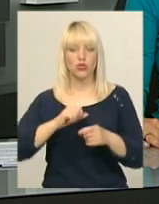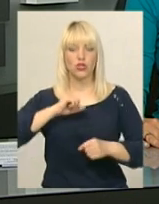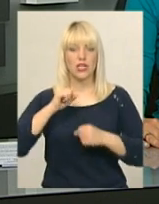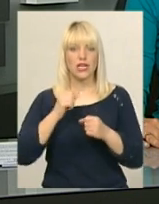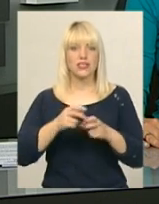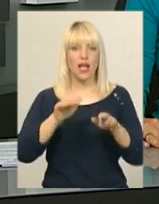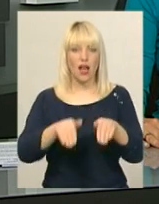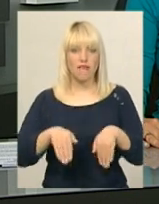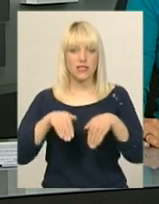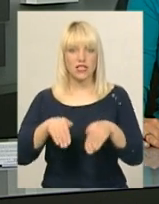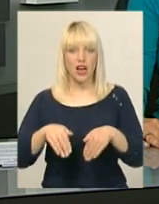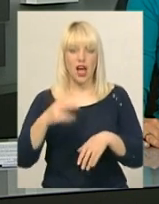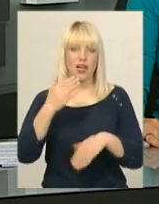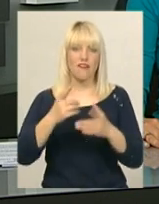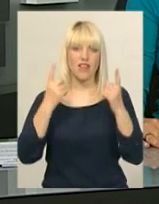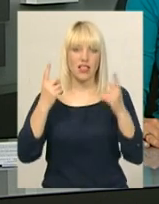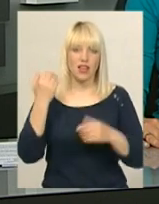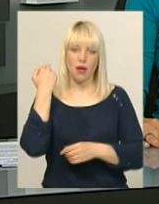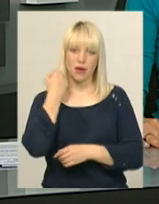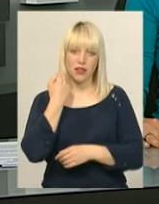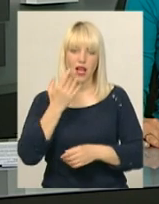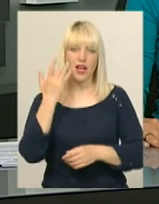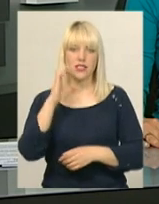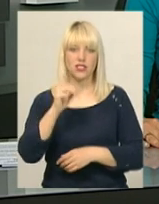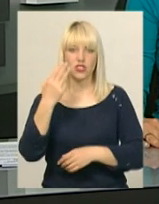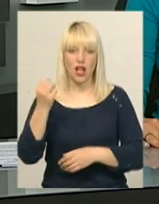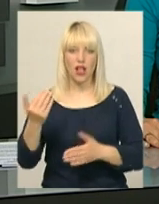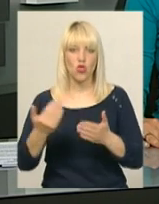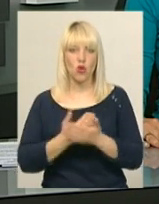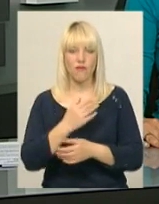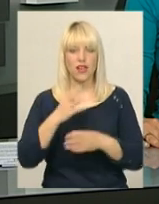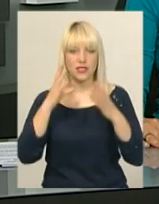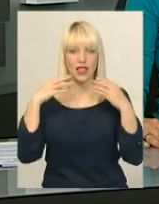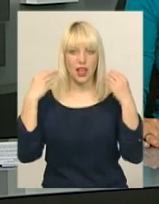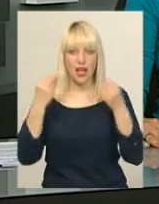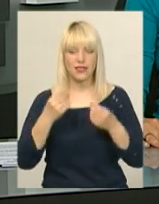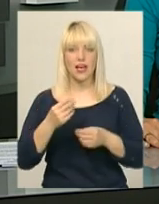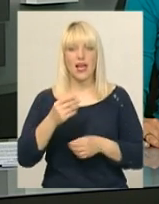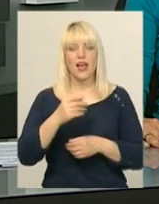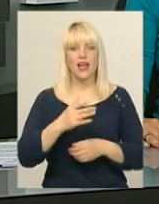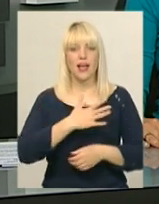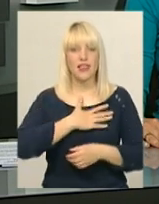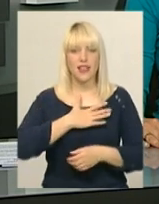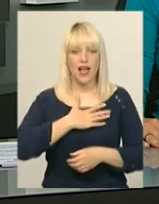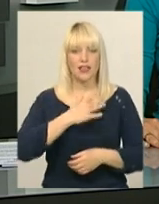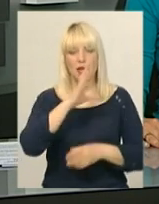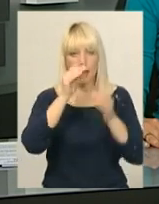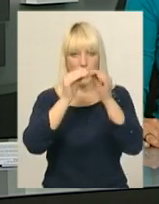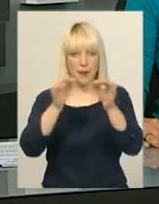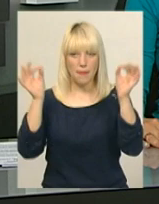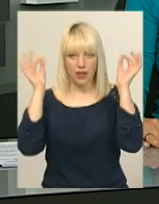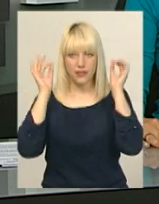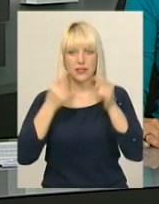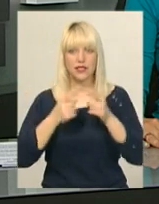Австралії, Великої Британії, США, Нової Зеландії, Канади та Мексики. Переможці обиратимуть онлайн-голосуванням на